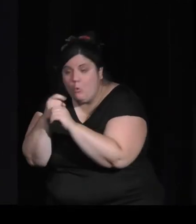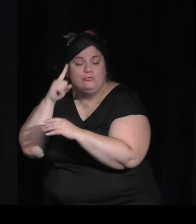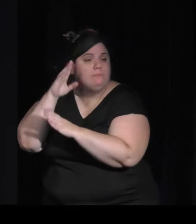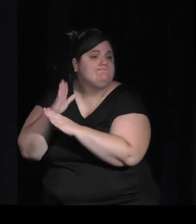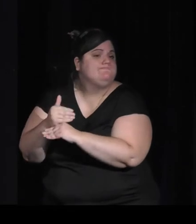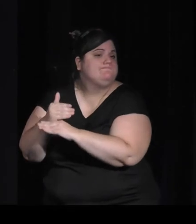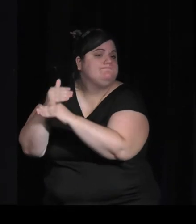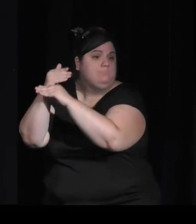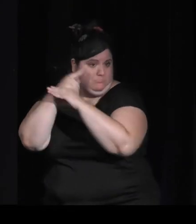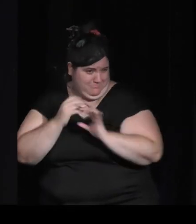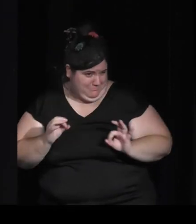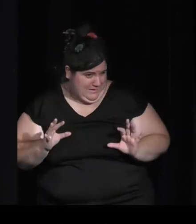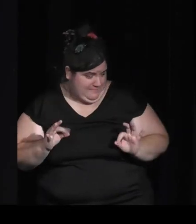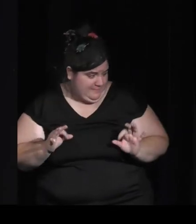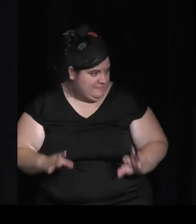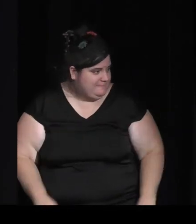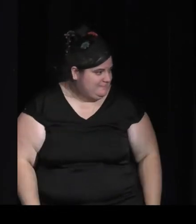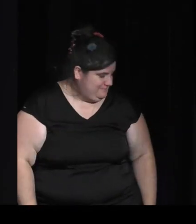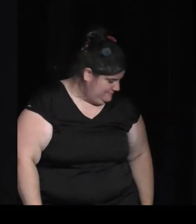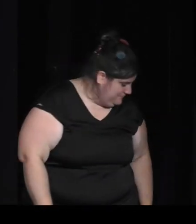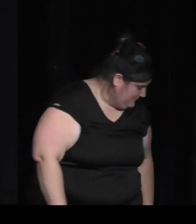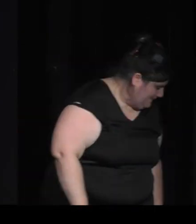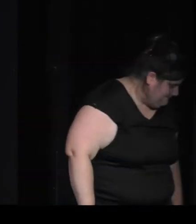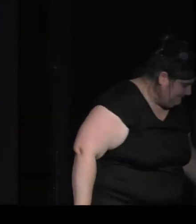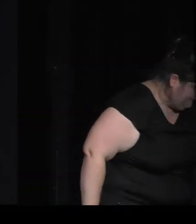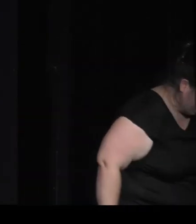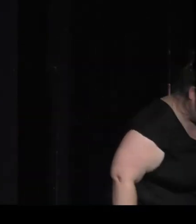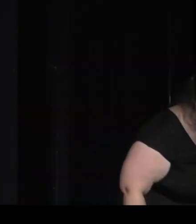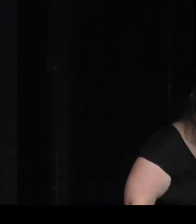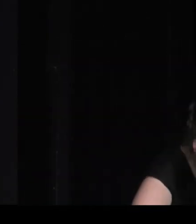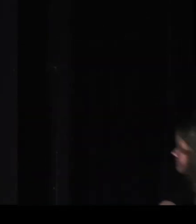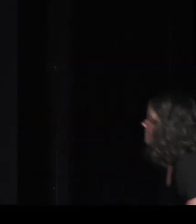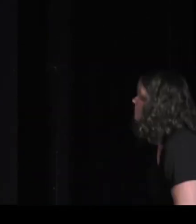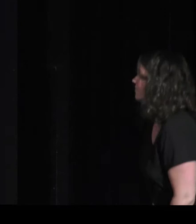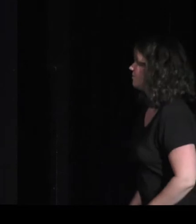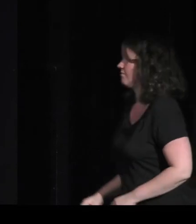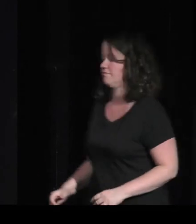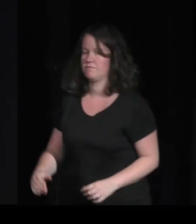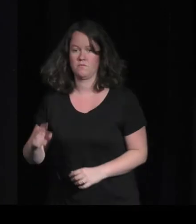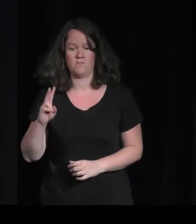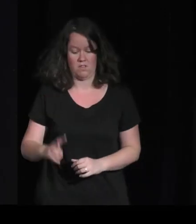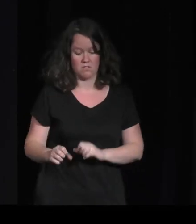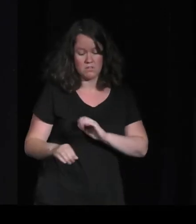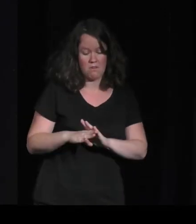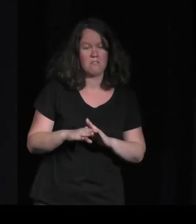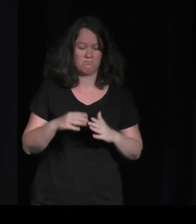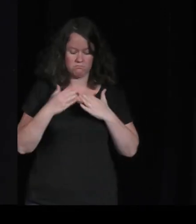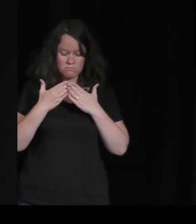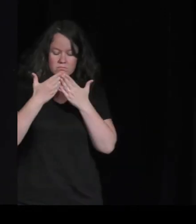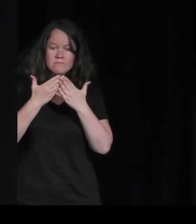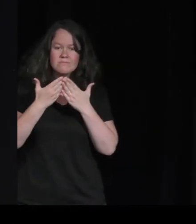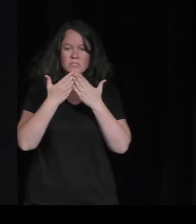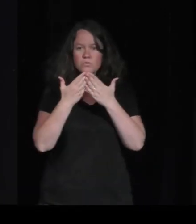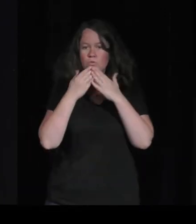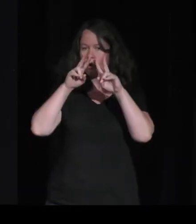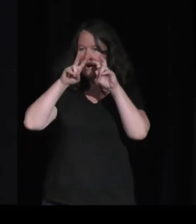vraiment vu aussi, j'avais fait une enquête dans les années 2000 sur les MMORPG, c'était la grande mode. Alors à l'époque,